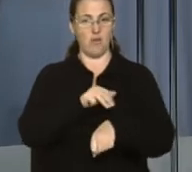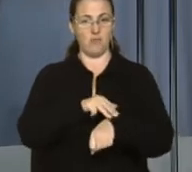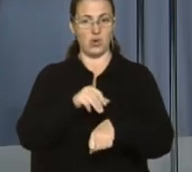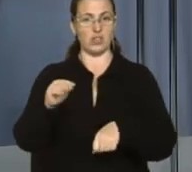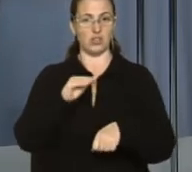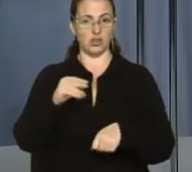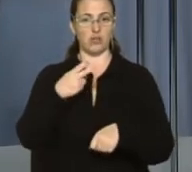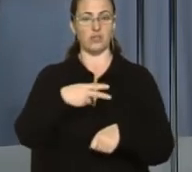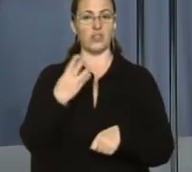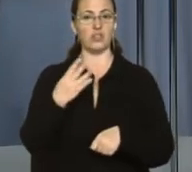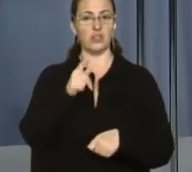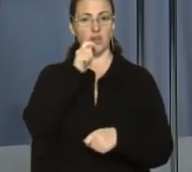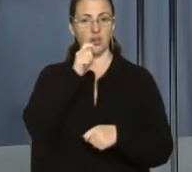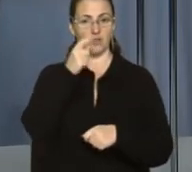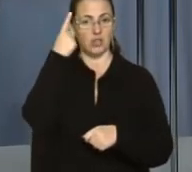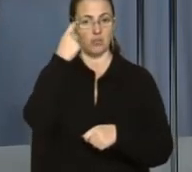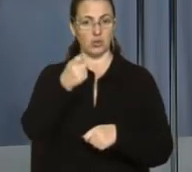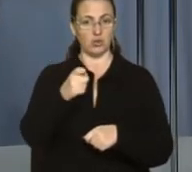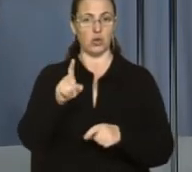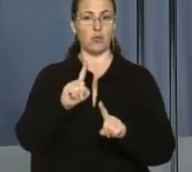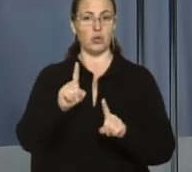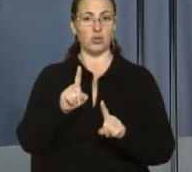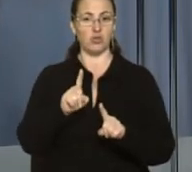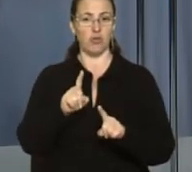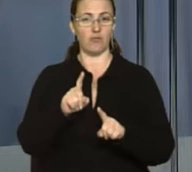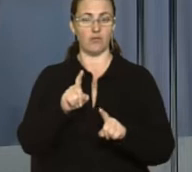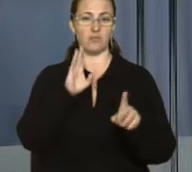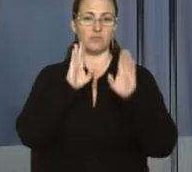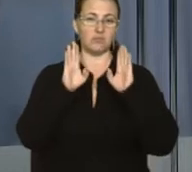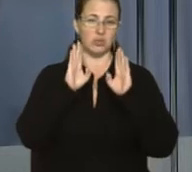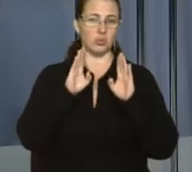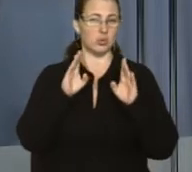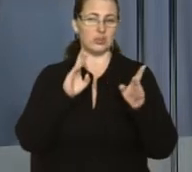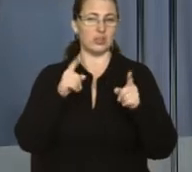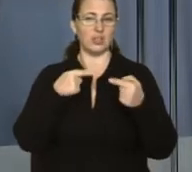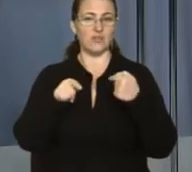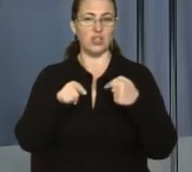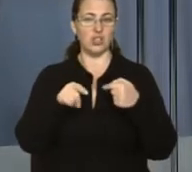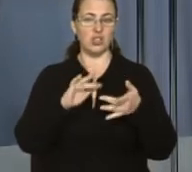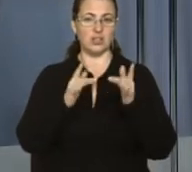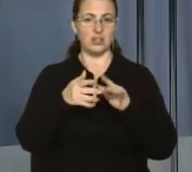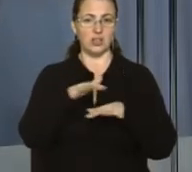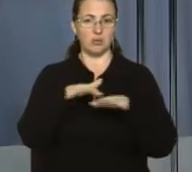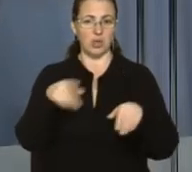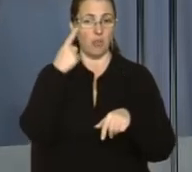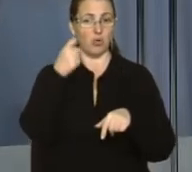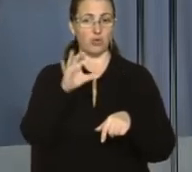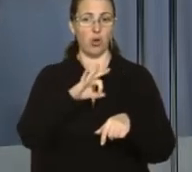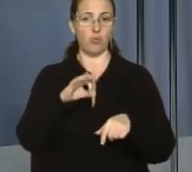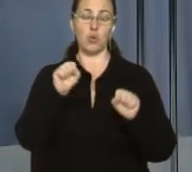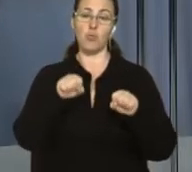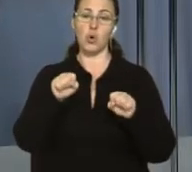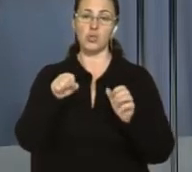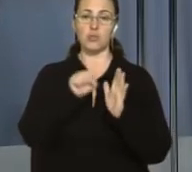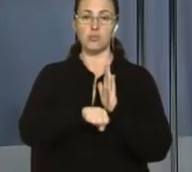квітня надійшло повідомлення про те, що в одній із соціальних мереж була оприлюднена інформація про можливе вбивство людини. За